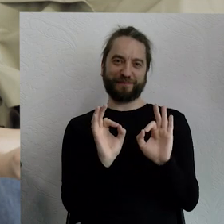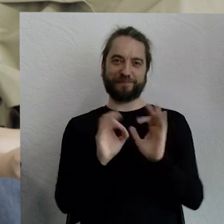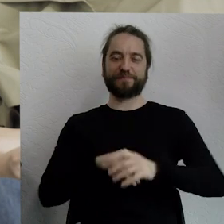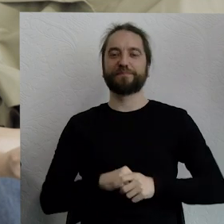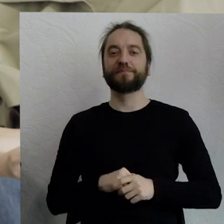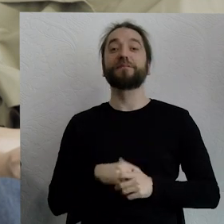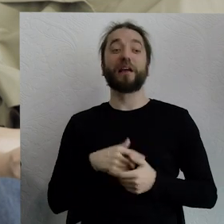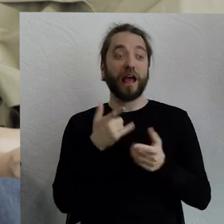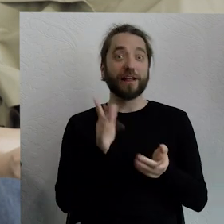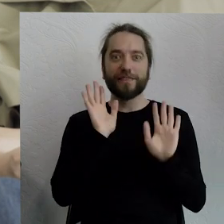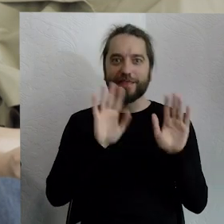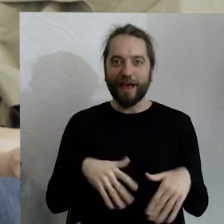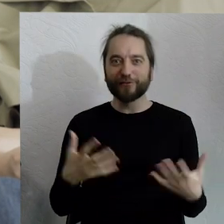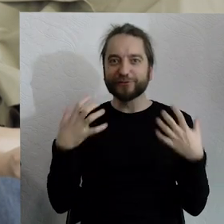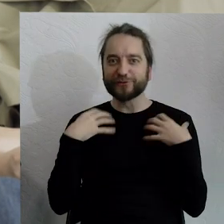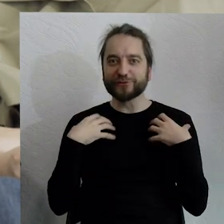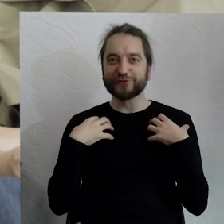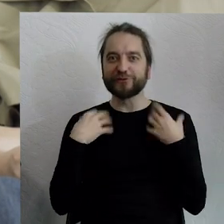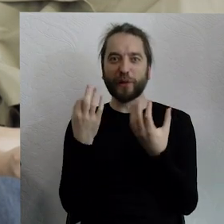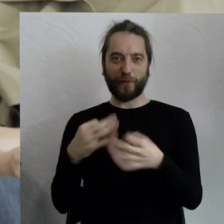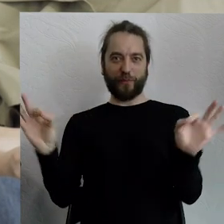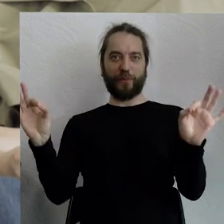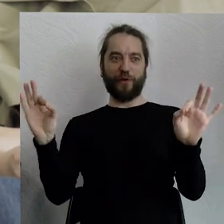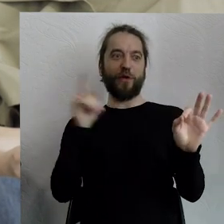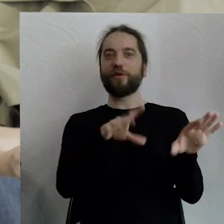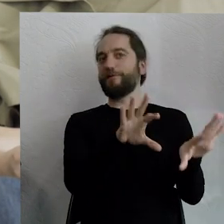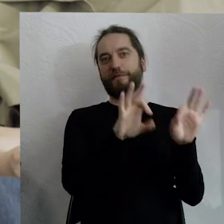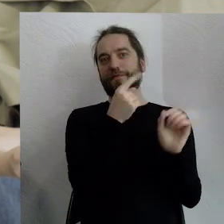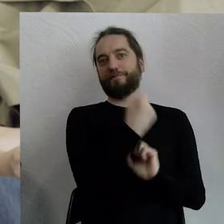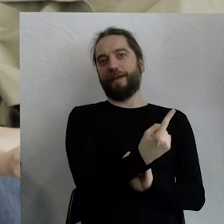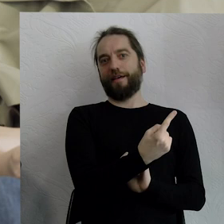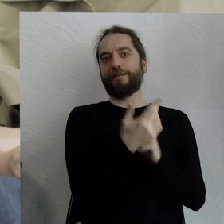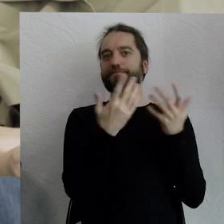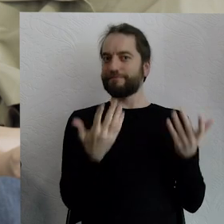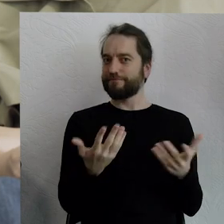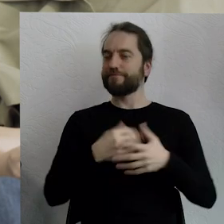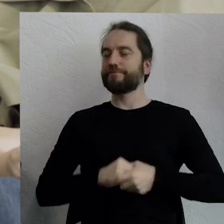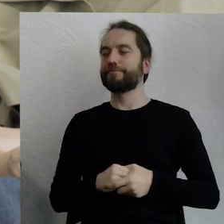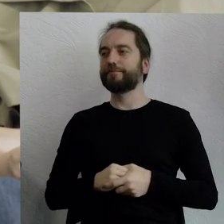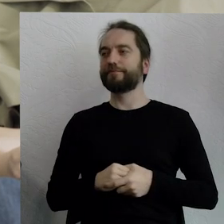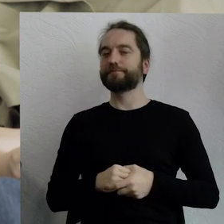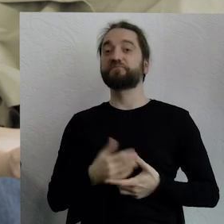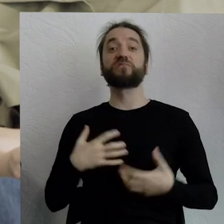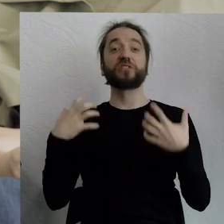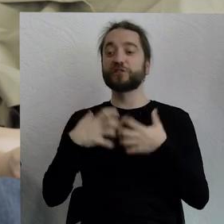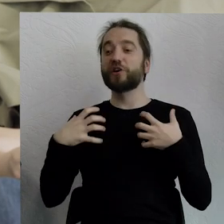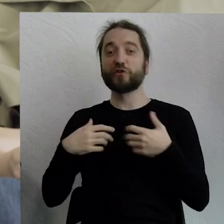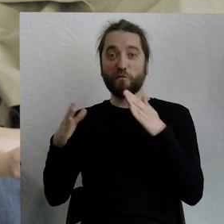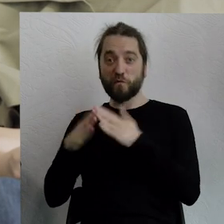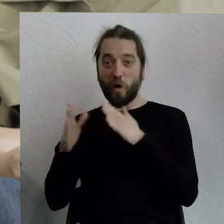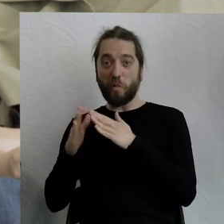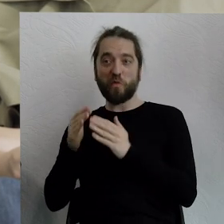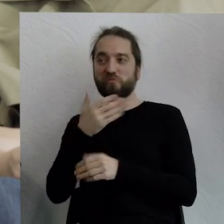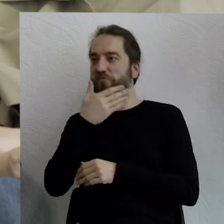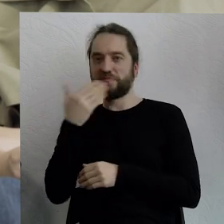bądź żyją na wolności. Zależnie jak same wybrały, jak same potrzebowały. Nie ma też zwierząt domowych, ani